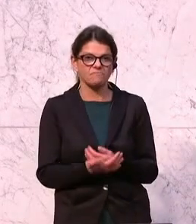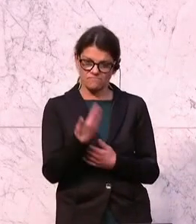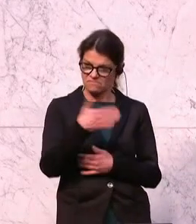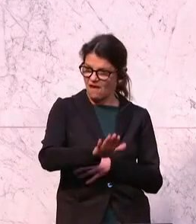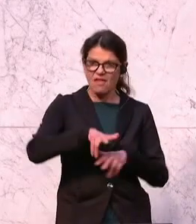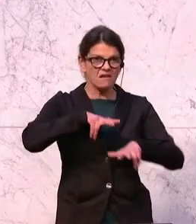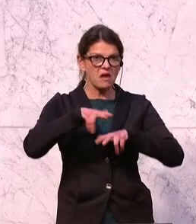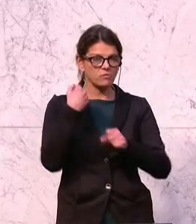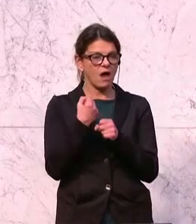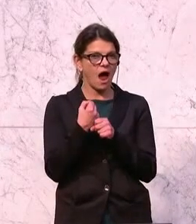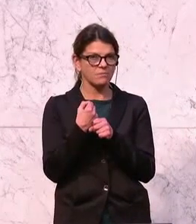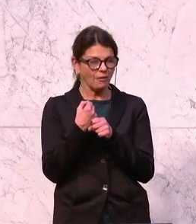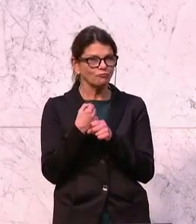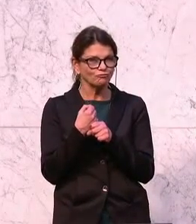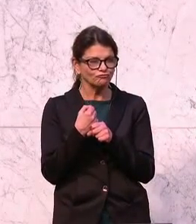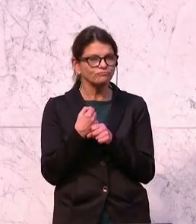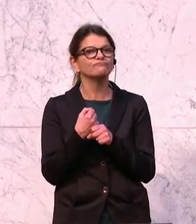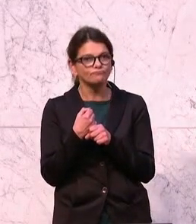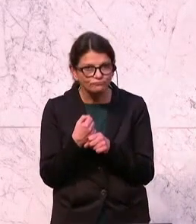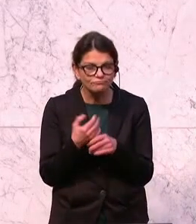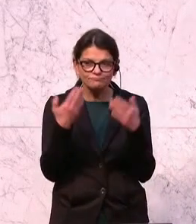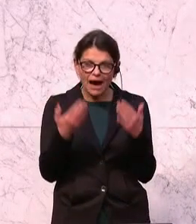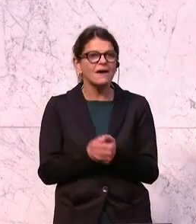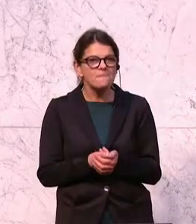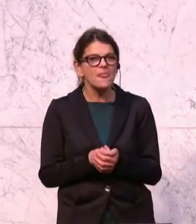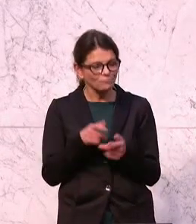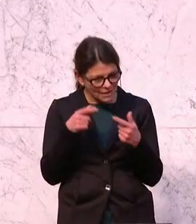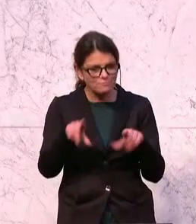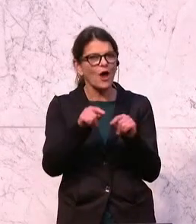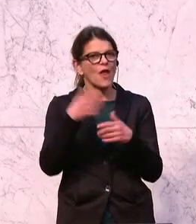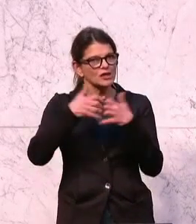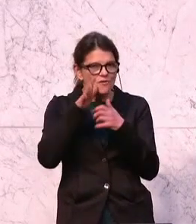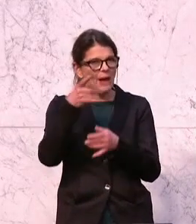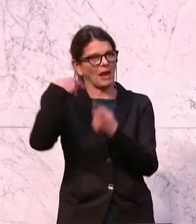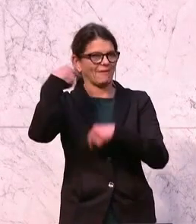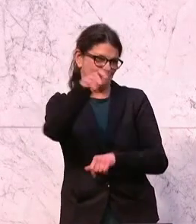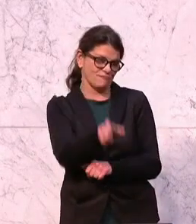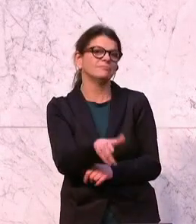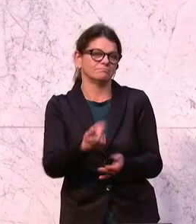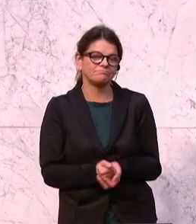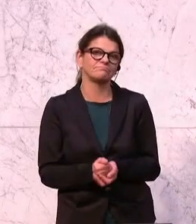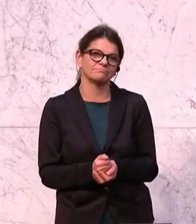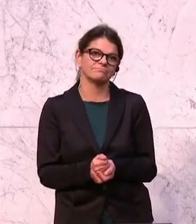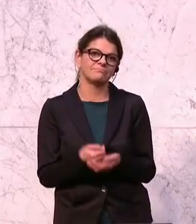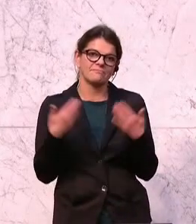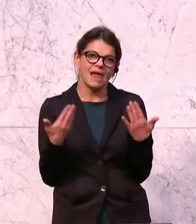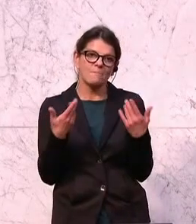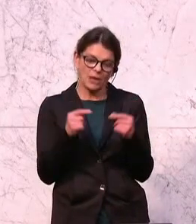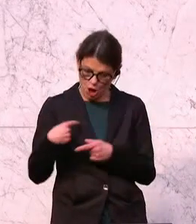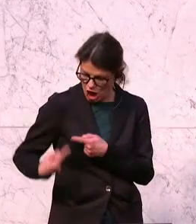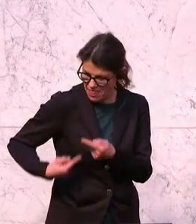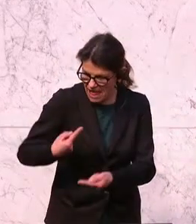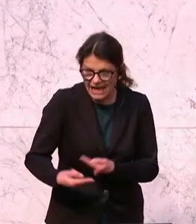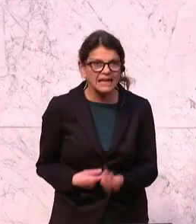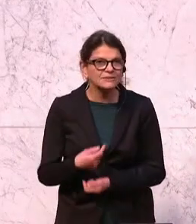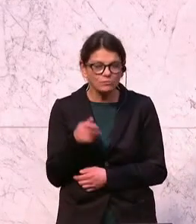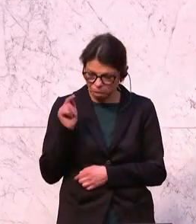Regierungstätigkeit und haben damit, und da gehen Sie in die Geschichte ein, und haben damit Generationen